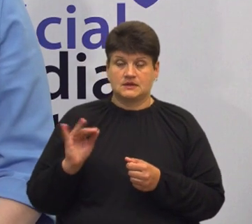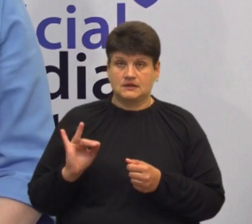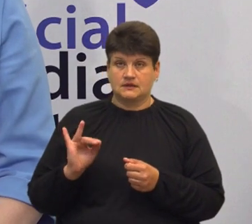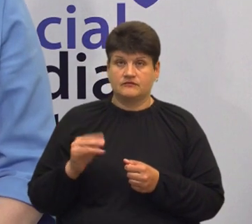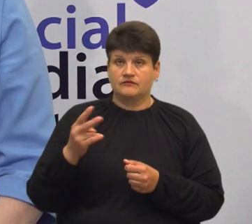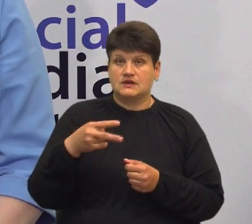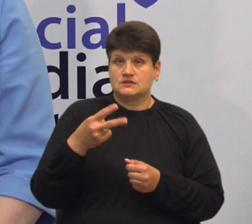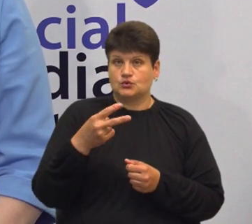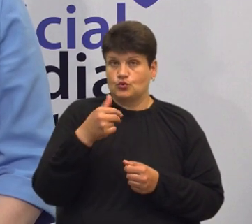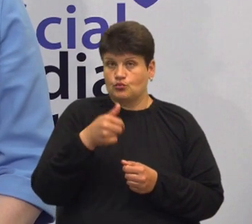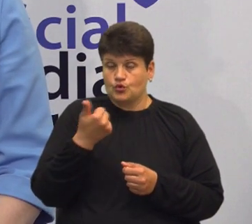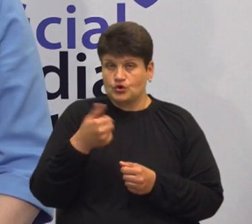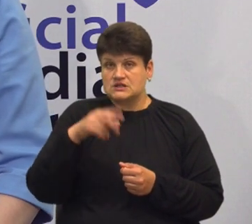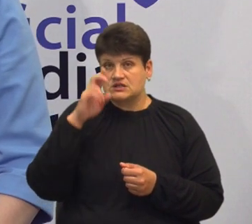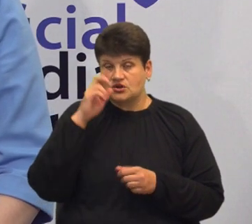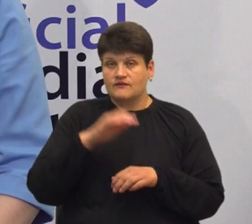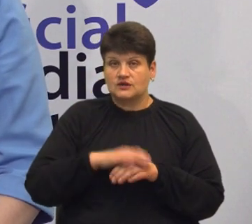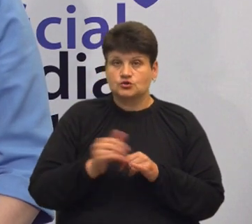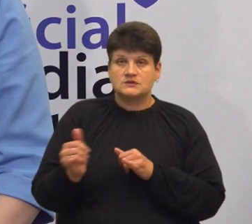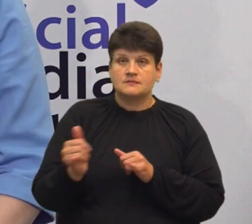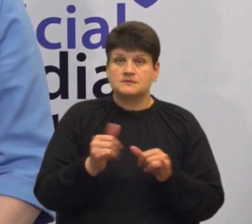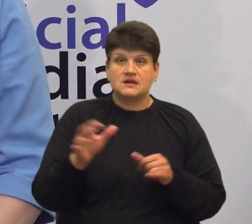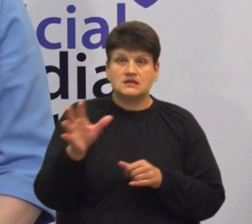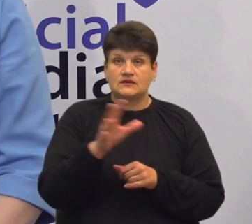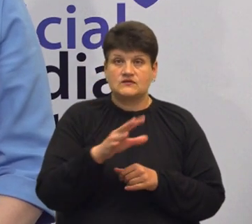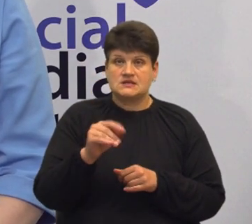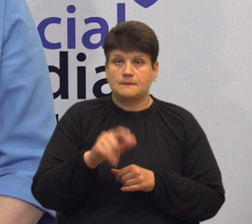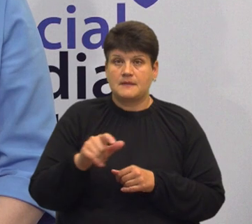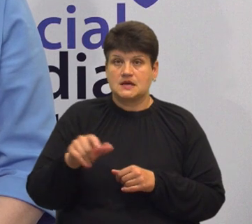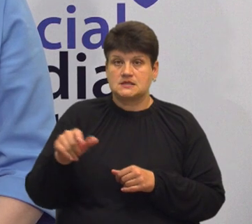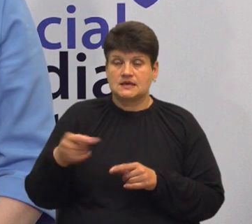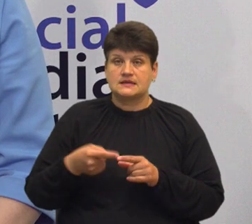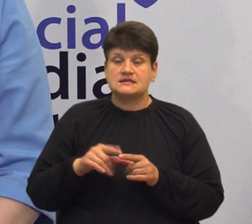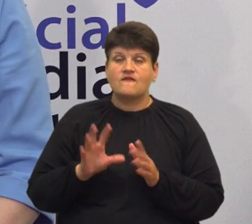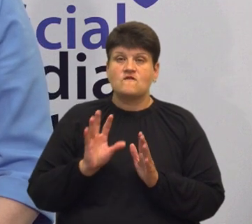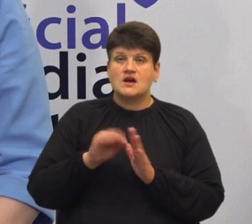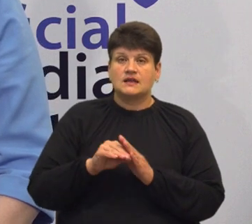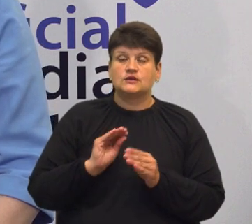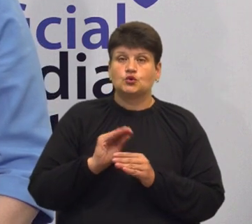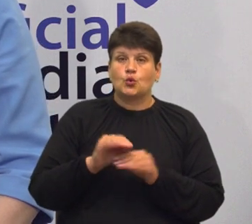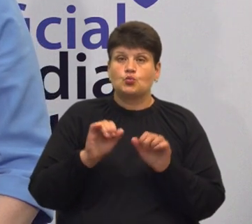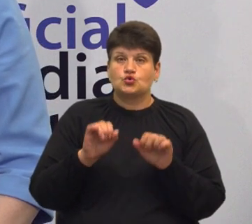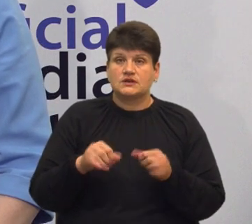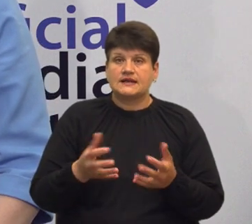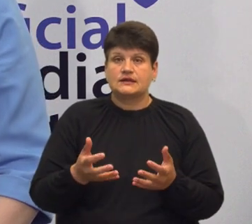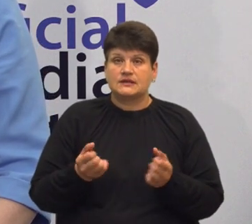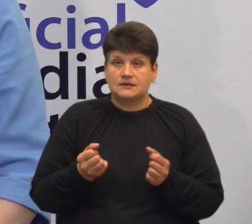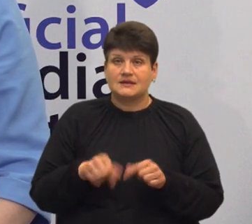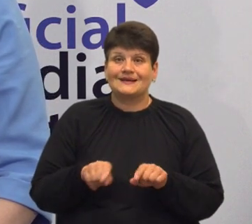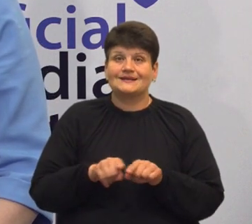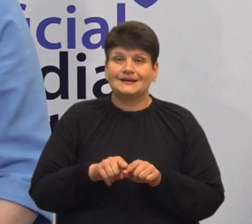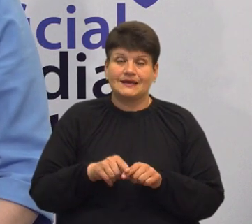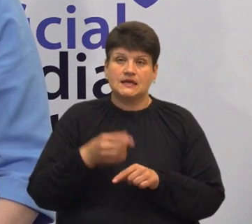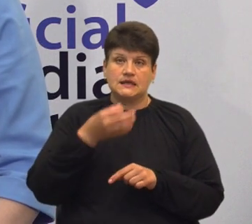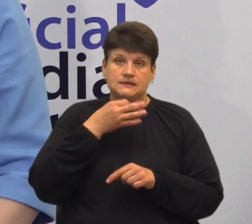році і фактично держава для того, щоб забезпечити всіх пацієнтів, це таки вела додатково ще й можливість отримання таких лікарських